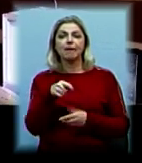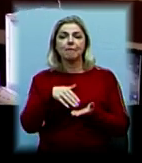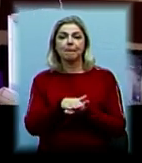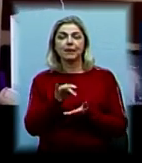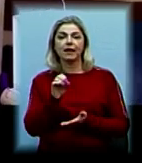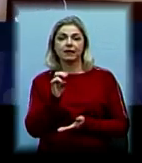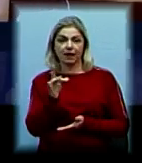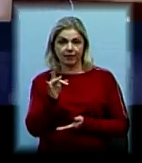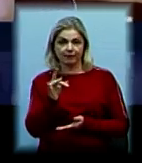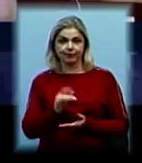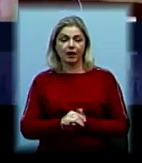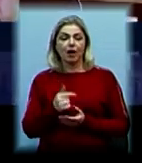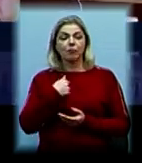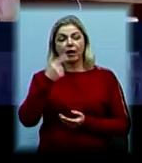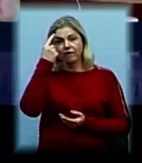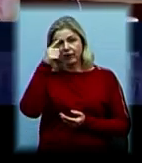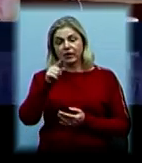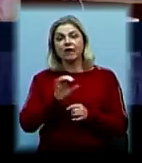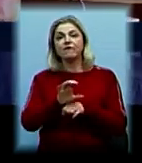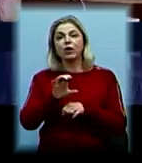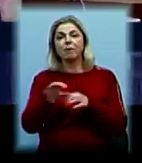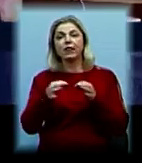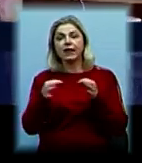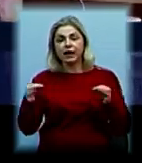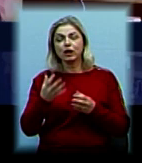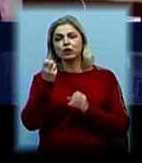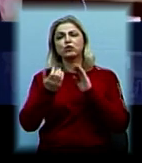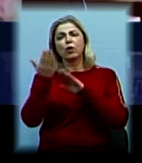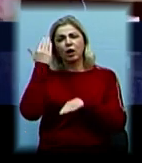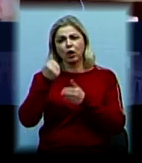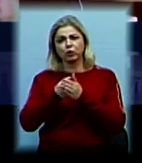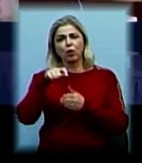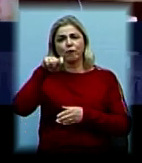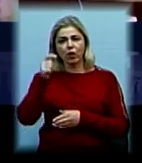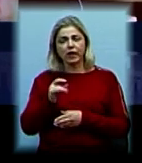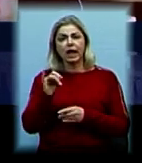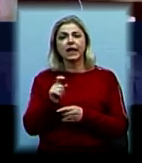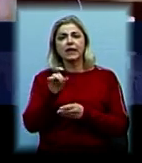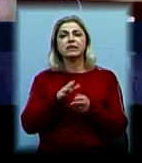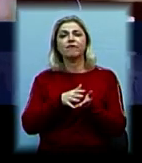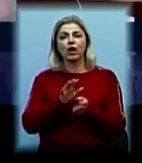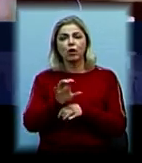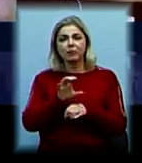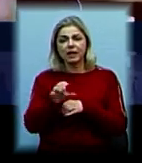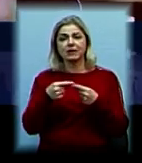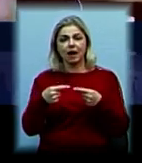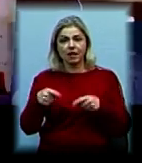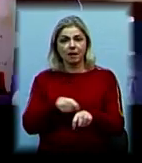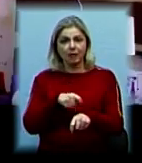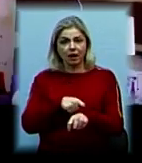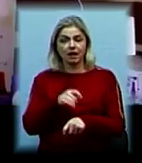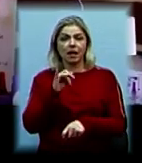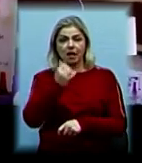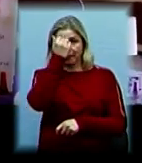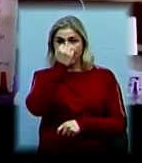Виникла у мене ідея з виробництва нитки ще до війни, з виробництва витратних матеріалів. Після війни вийшло завдяки